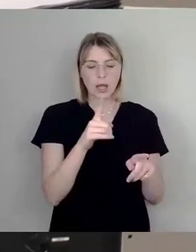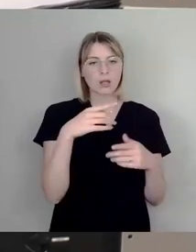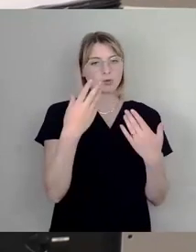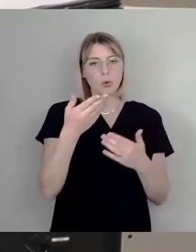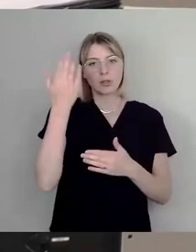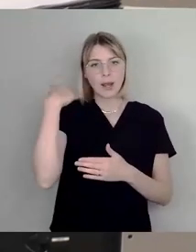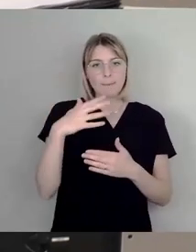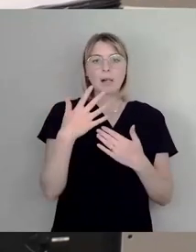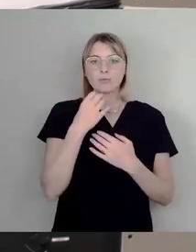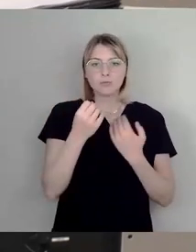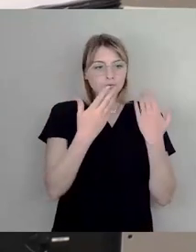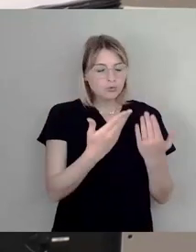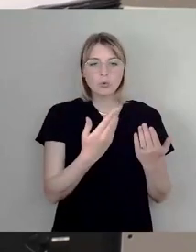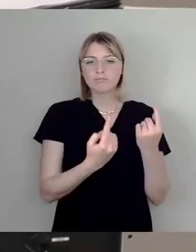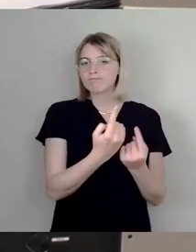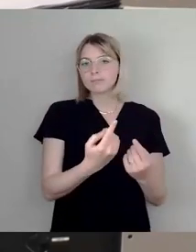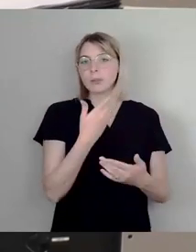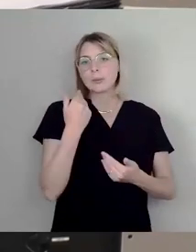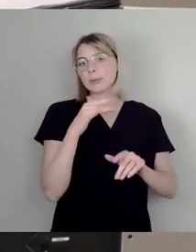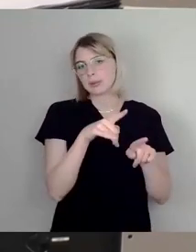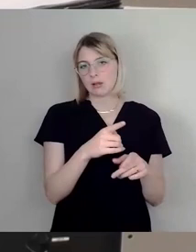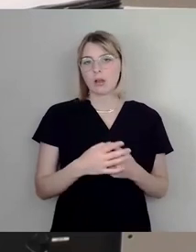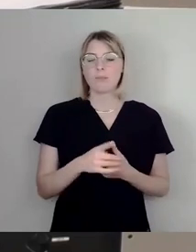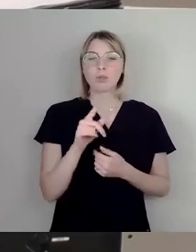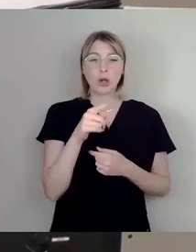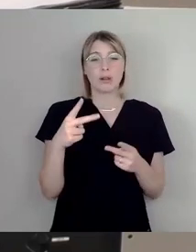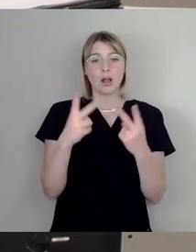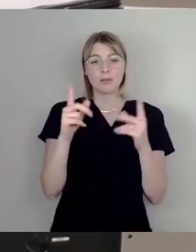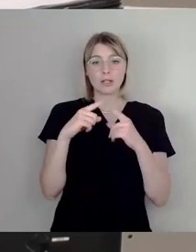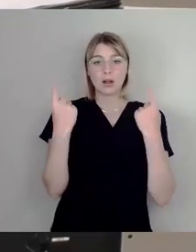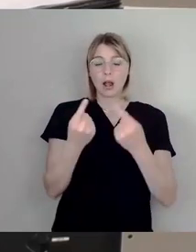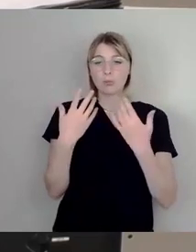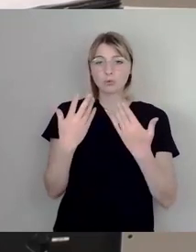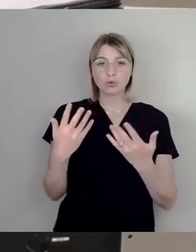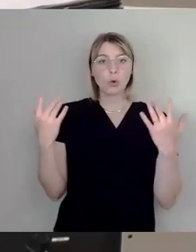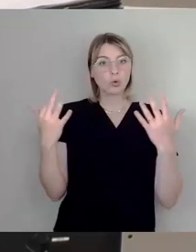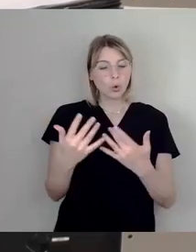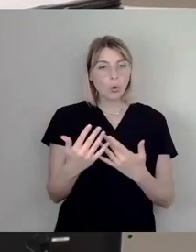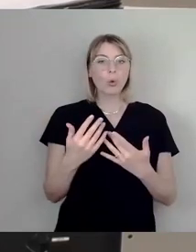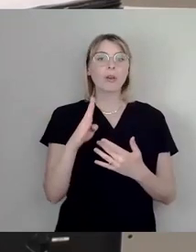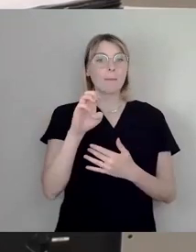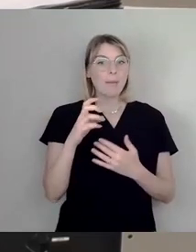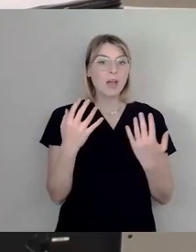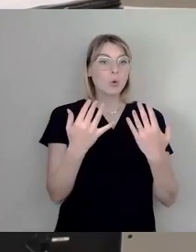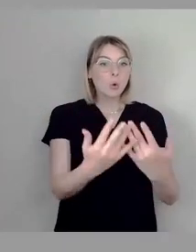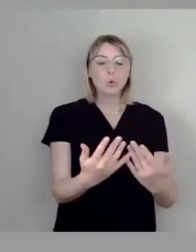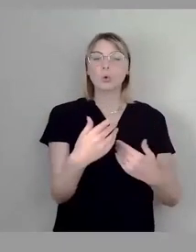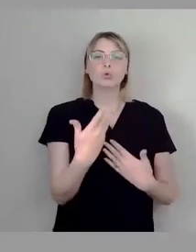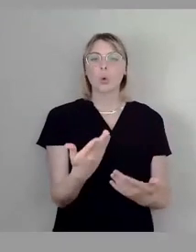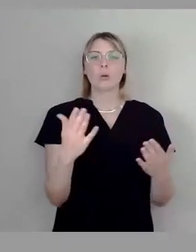Verparkung des öffentlichen Raumes, die uns als Begrünung verkauft wird. Hier nochmal das Gleiche.